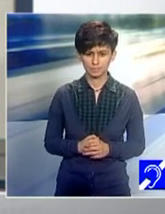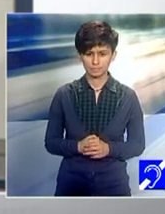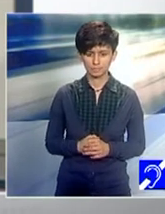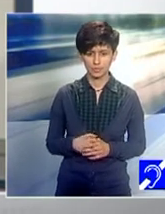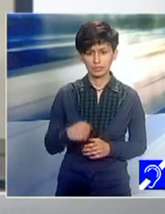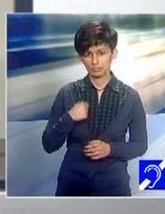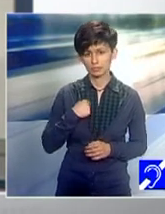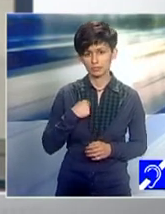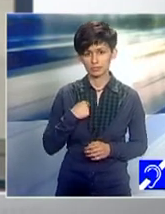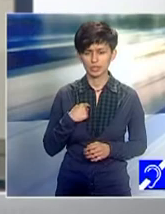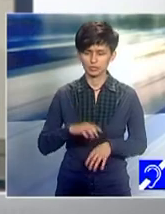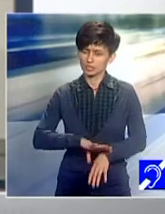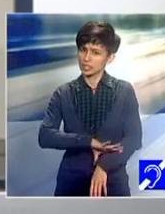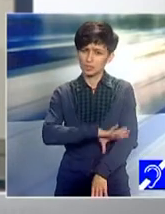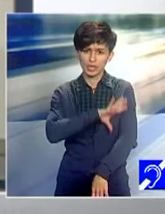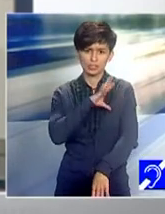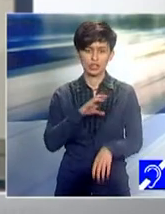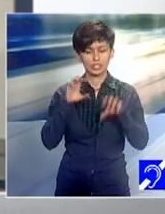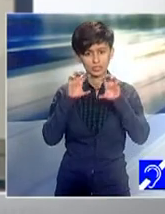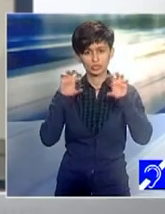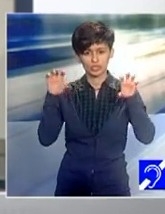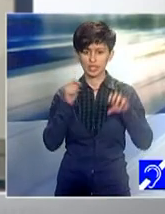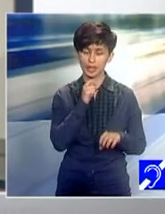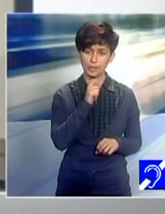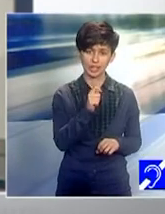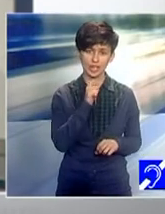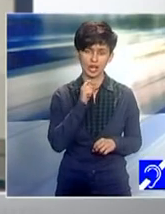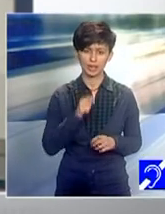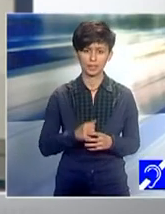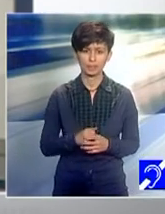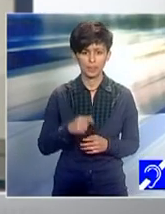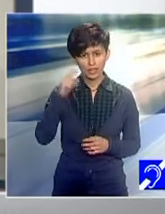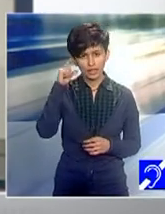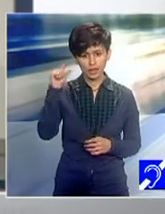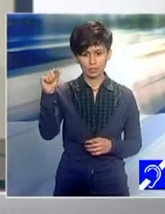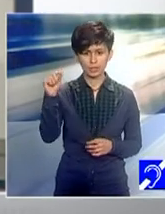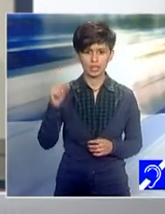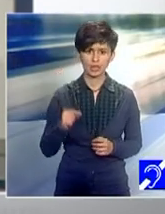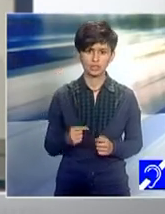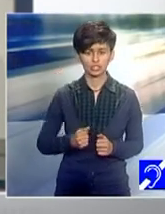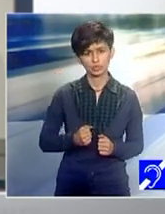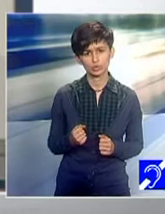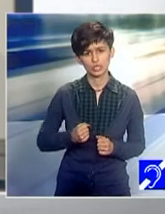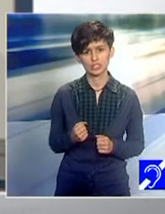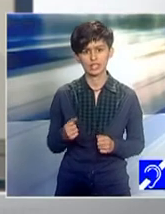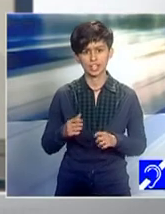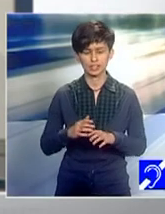pe mine mă impresionează foarte mult. Am mers și la Palatka, fiind un sat